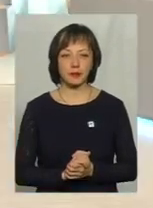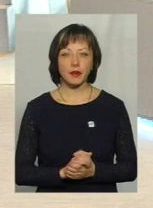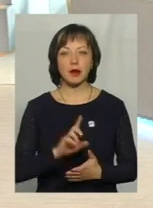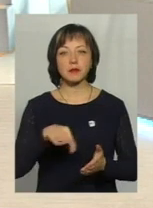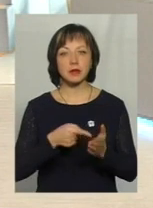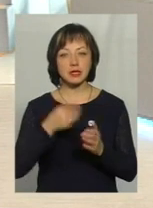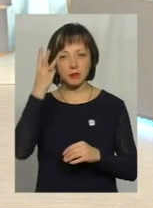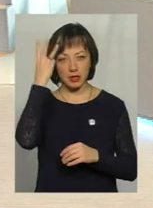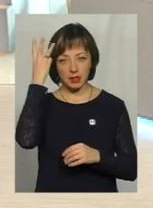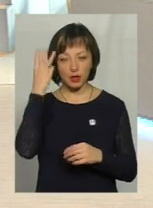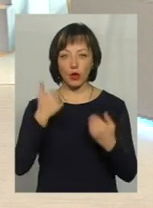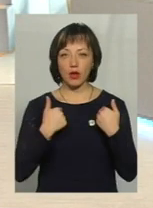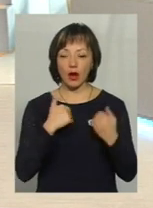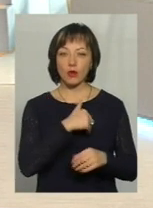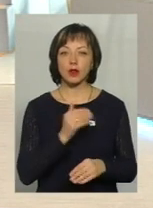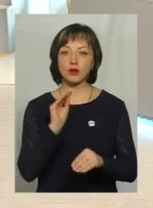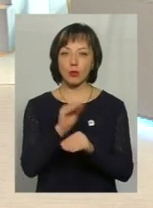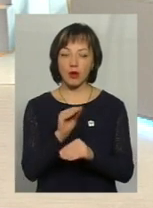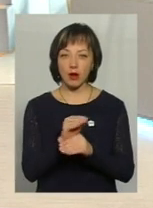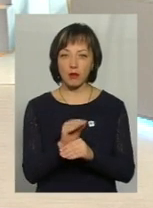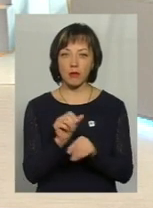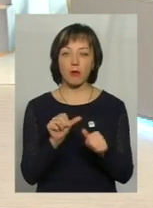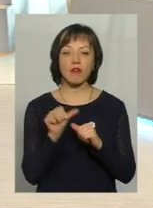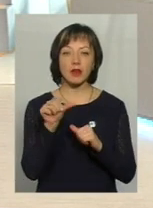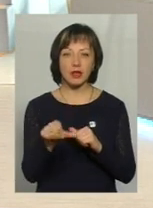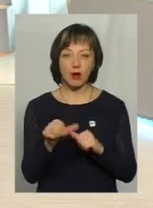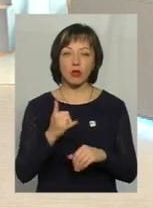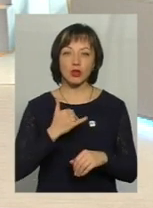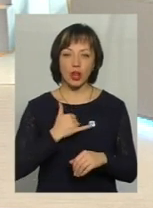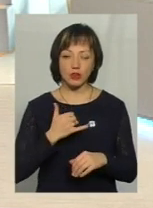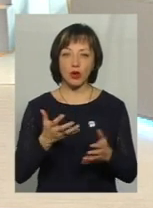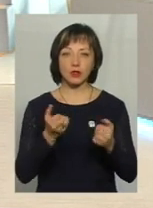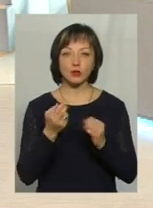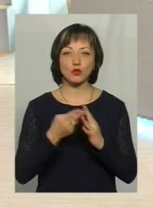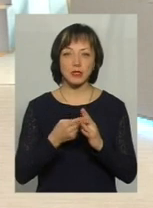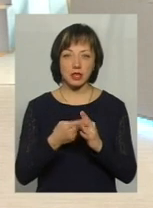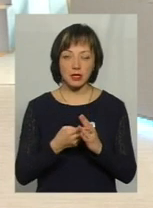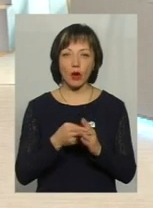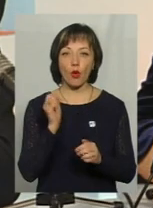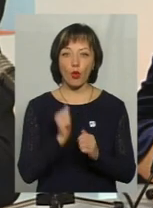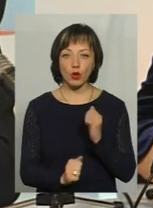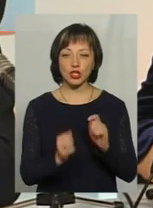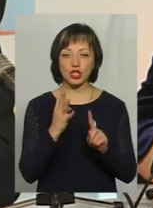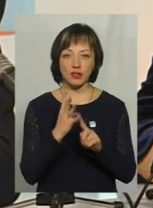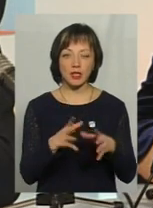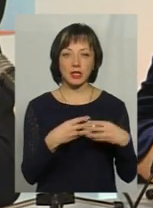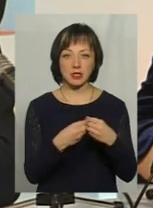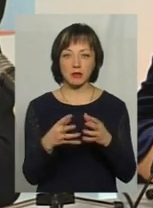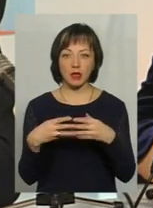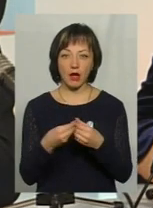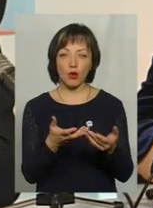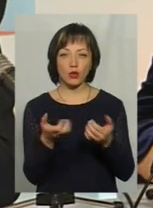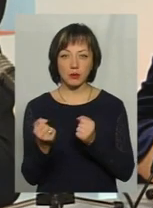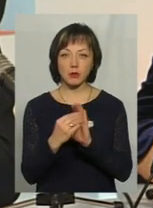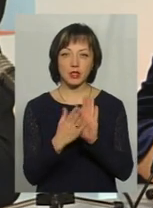Хмельницького, я хотіла би додати по винятку, що з наших одержувачів субсидій кожна четверта сім'я отримала